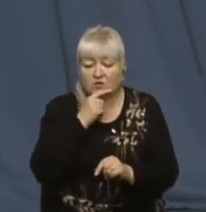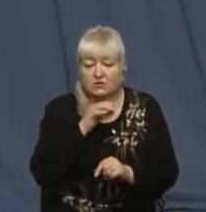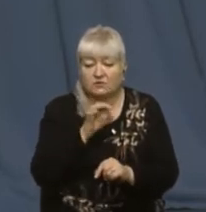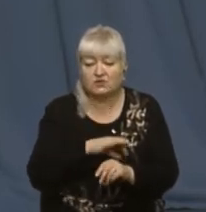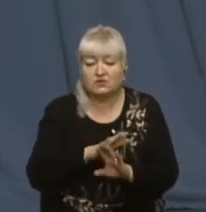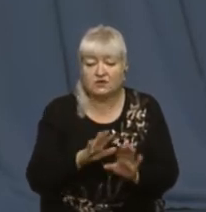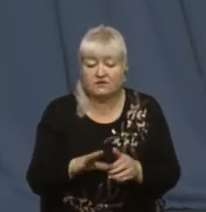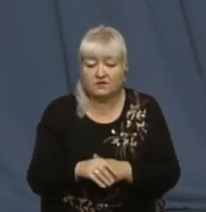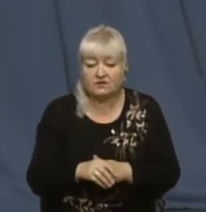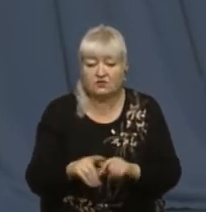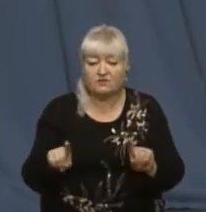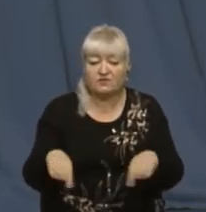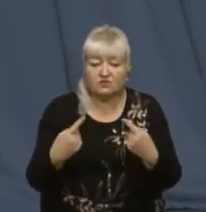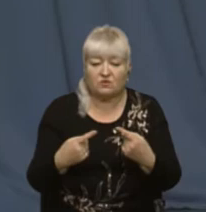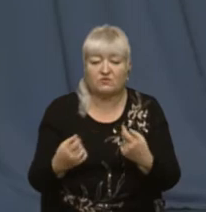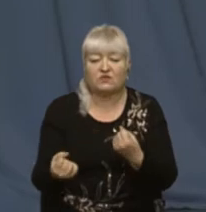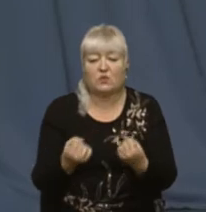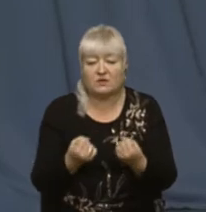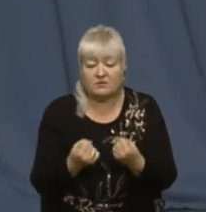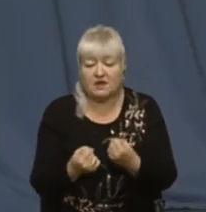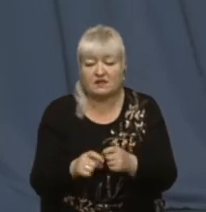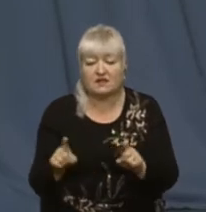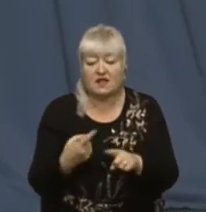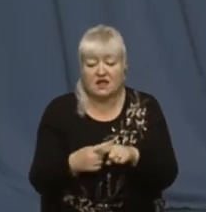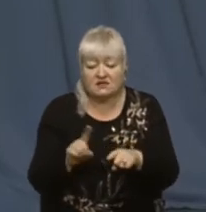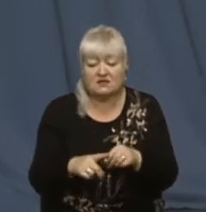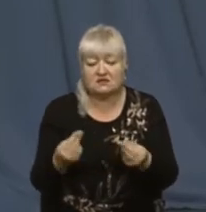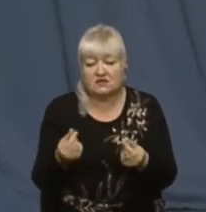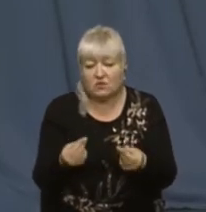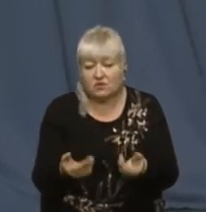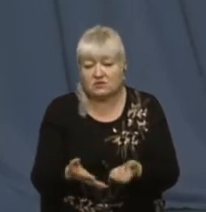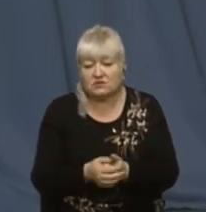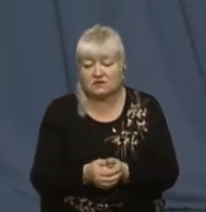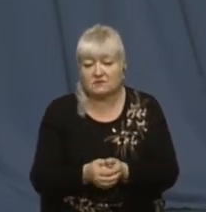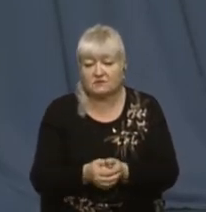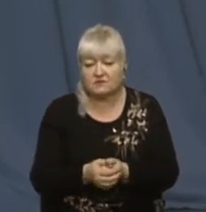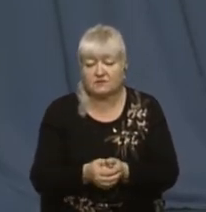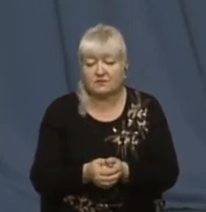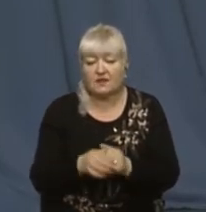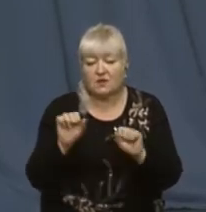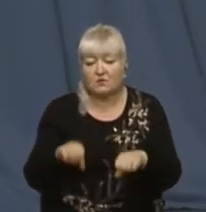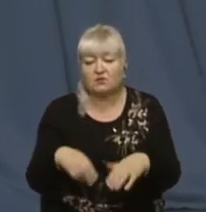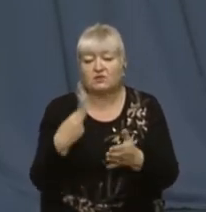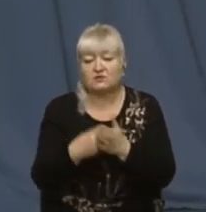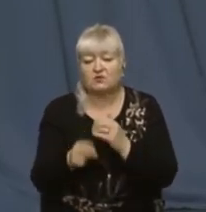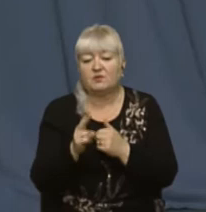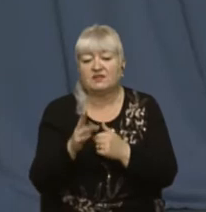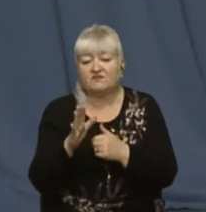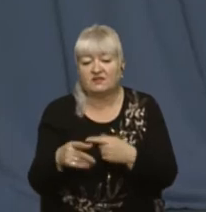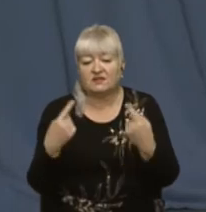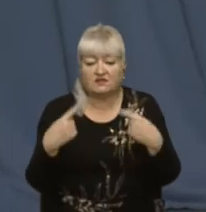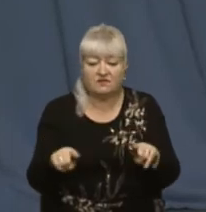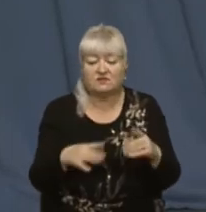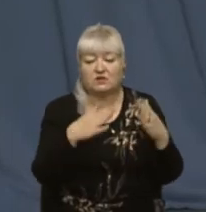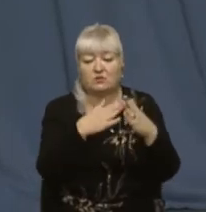будівлю відновлювати, укріпляти, що за ці кошти, власне, це аналоги коштів, що можна закупити квартири в інших будівлях.